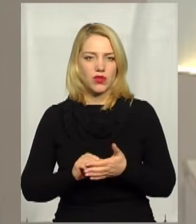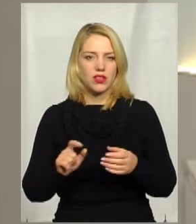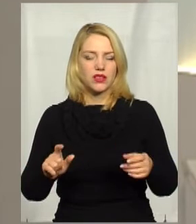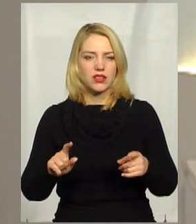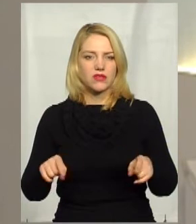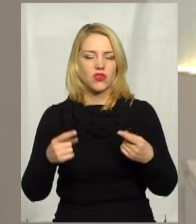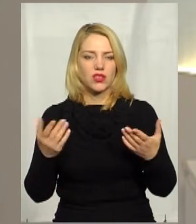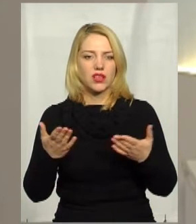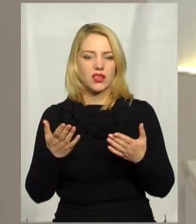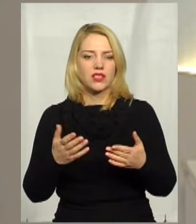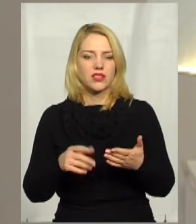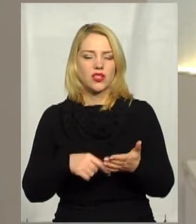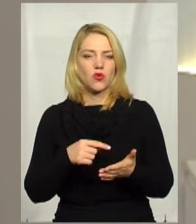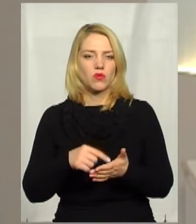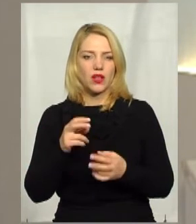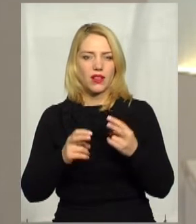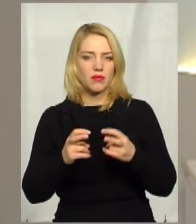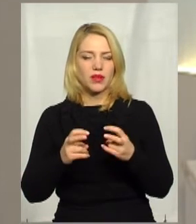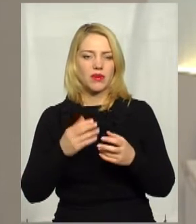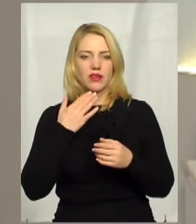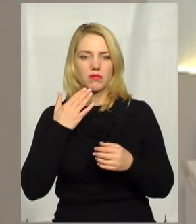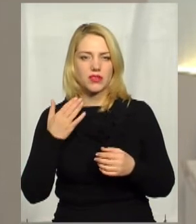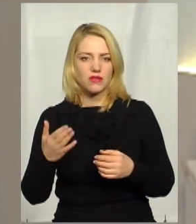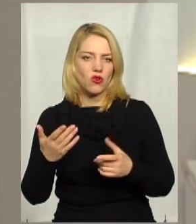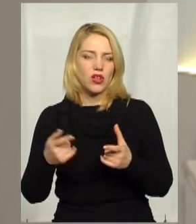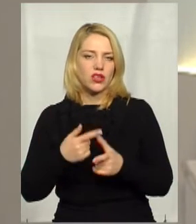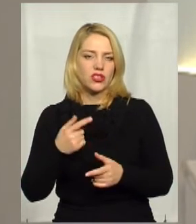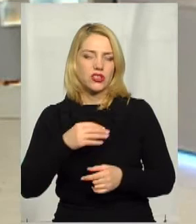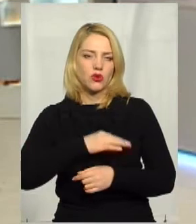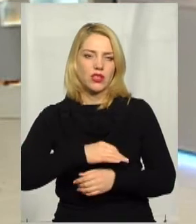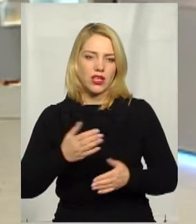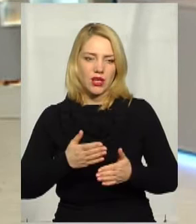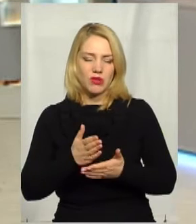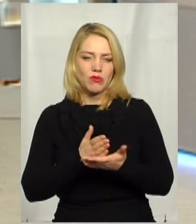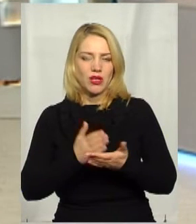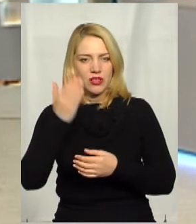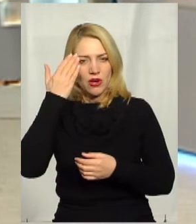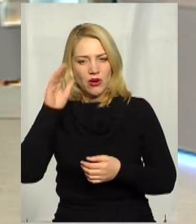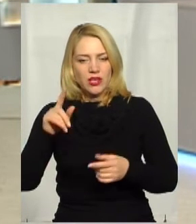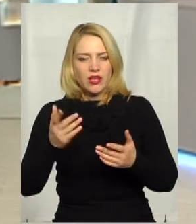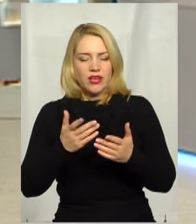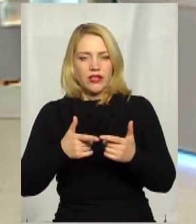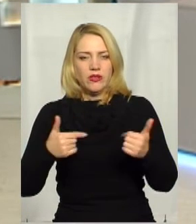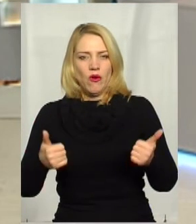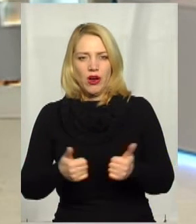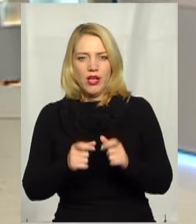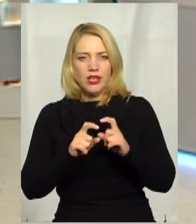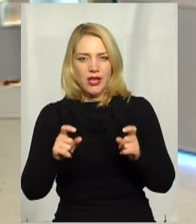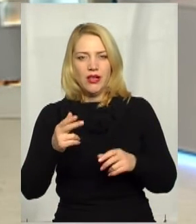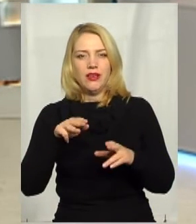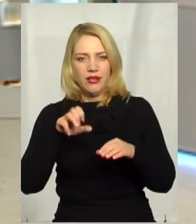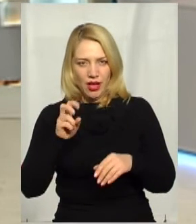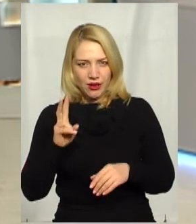створити якесь комунальне підприємство, чи скористатися послуг сторонніх організацій, які би це робили, так?